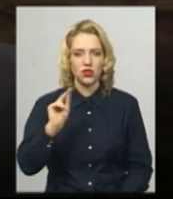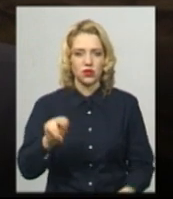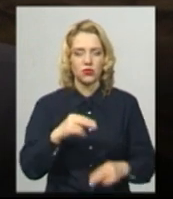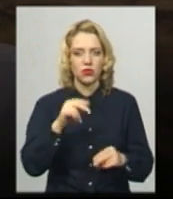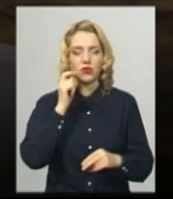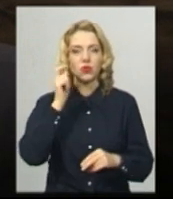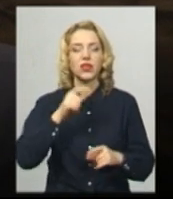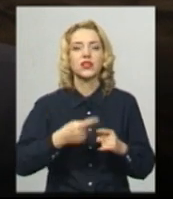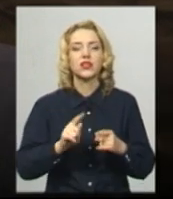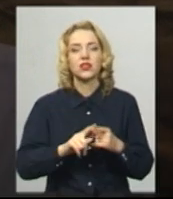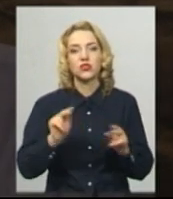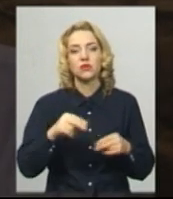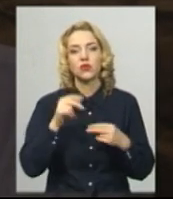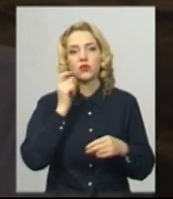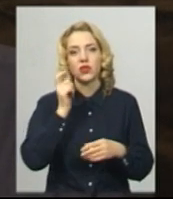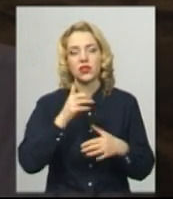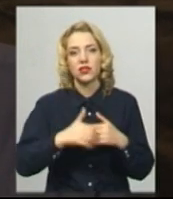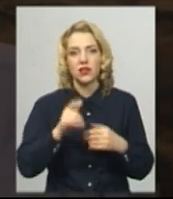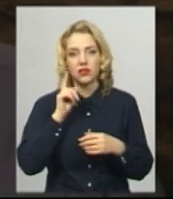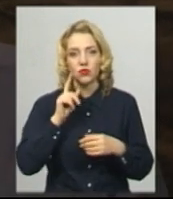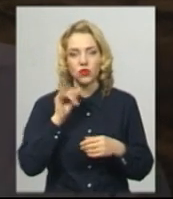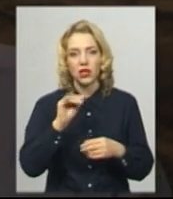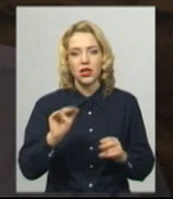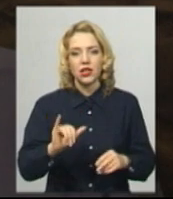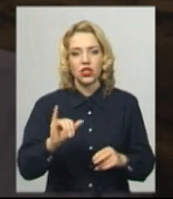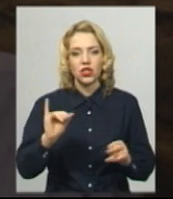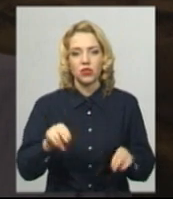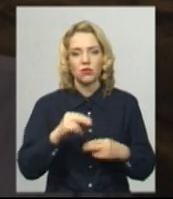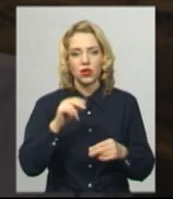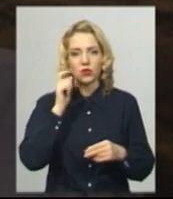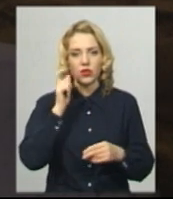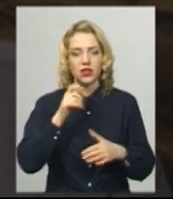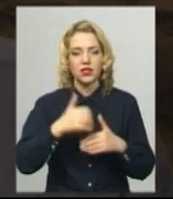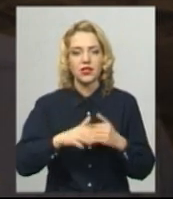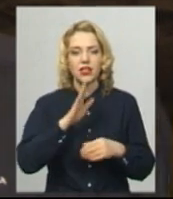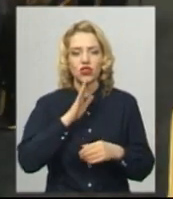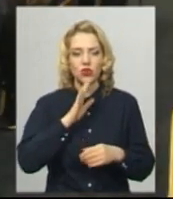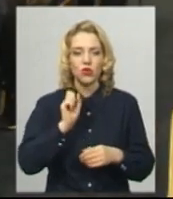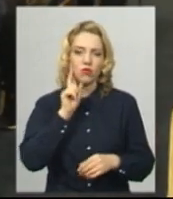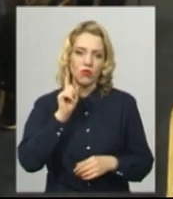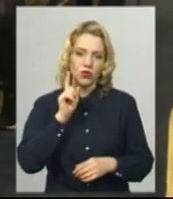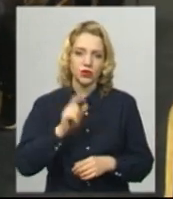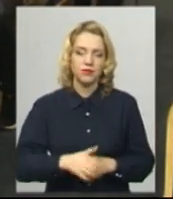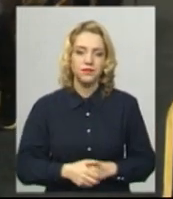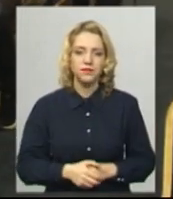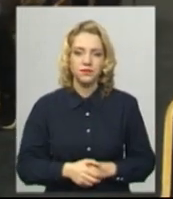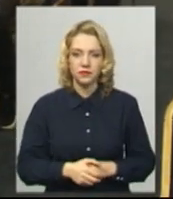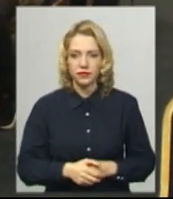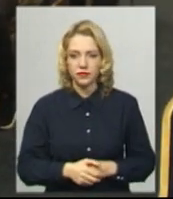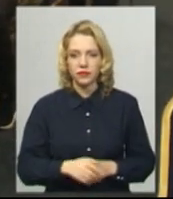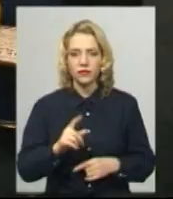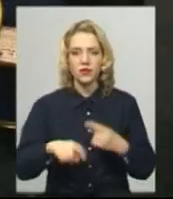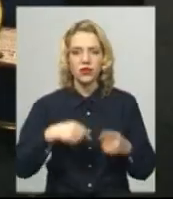України – це чемпіонат України серед молоді та чемпіонат України серед жінок, молоді, юніорок та дівчат. На наступний рік спортсменник